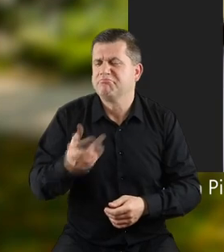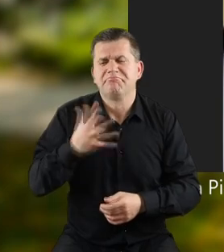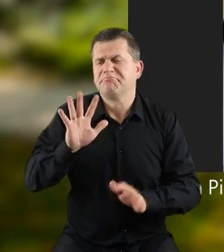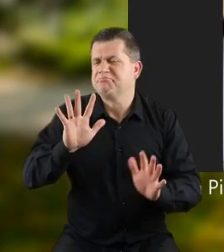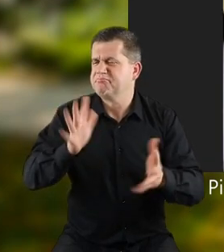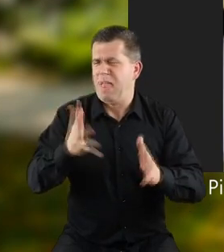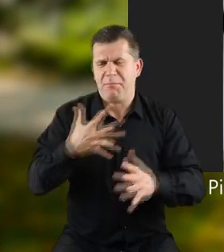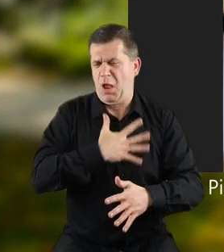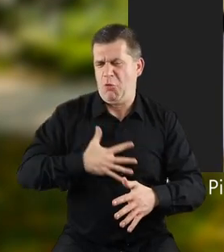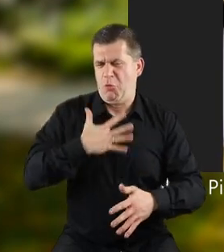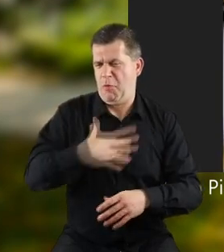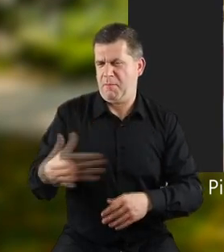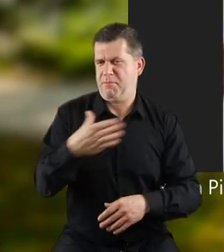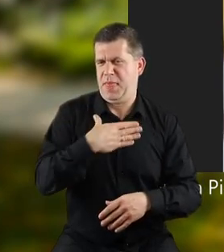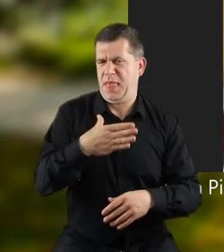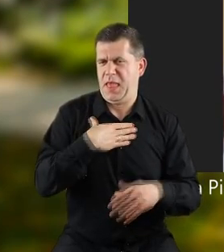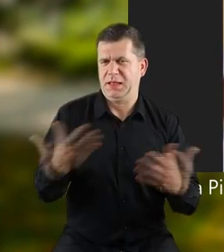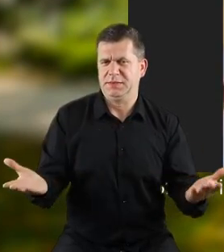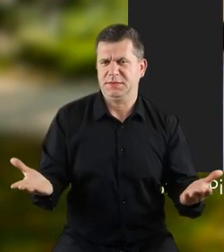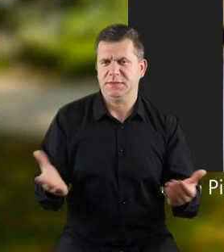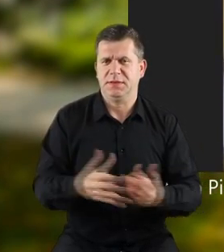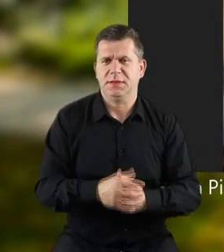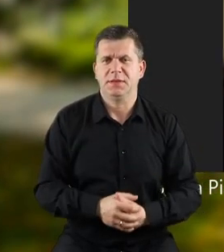się z pieskami. Nie!